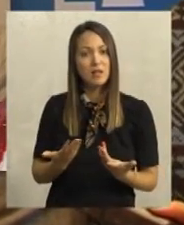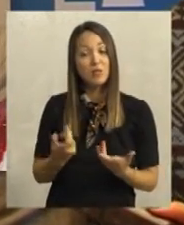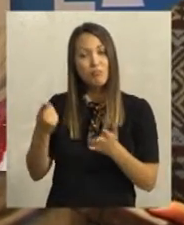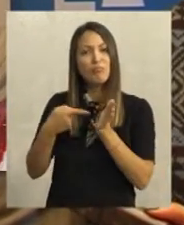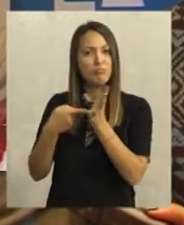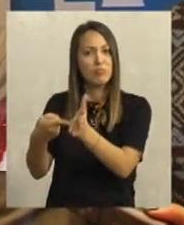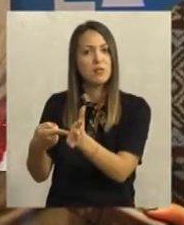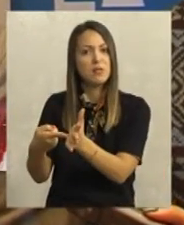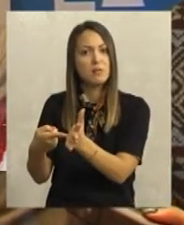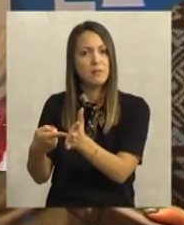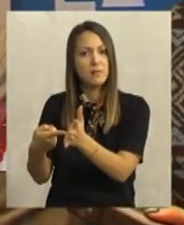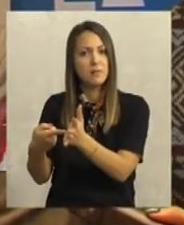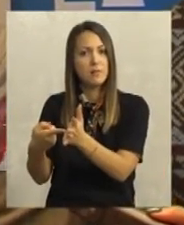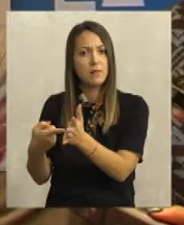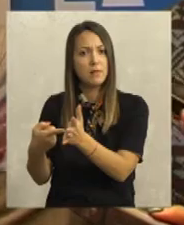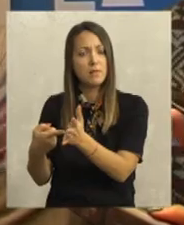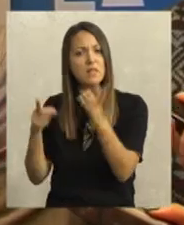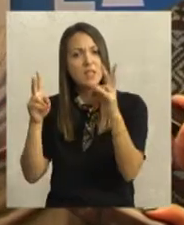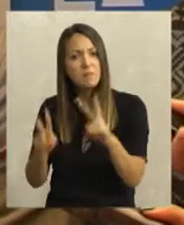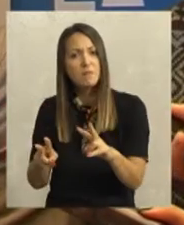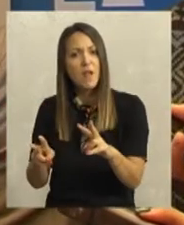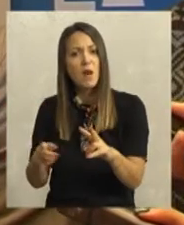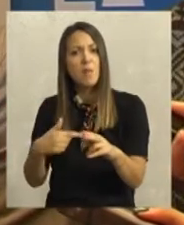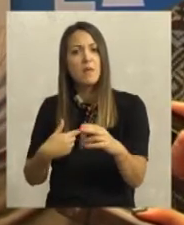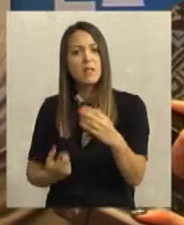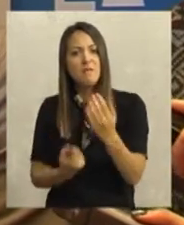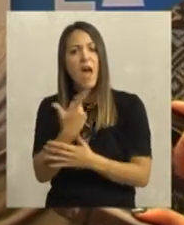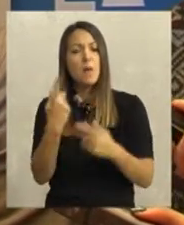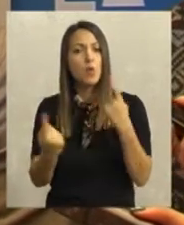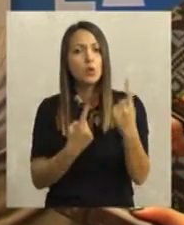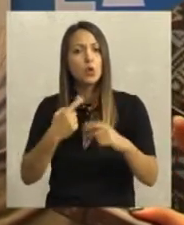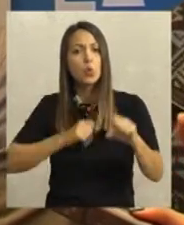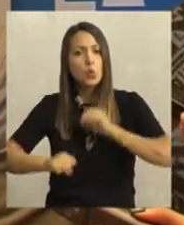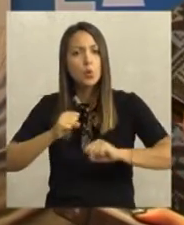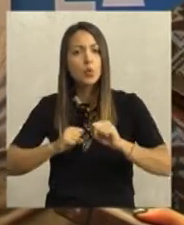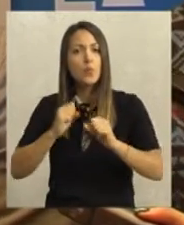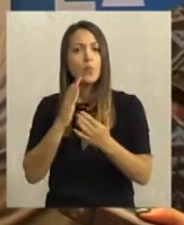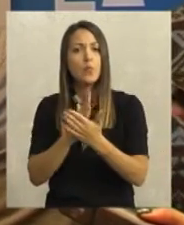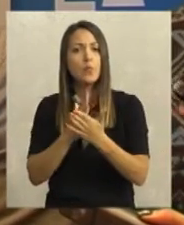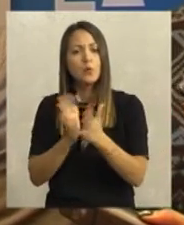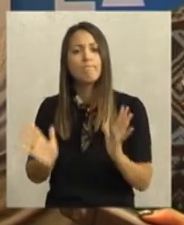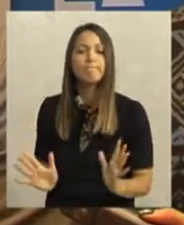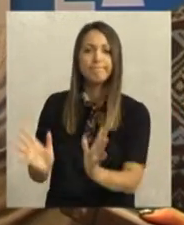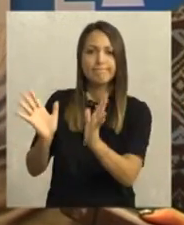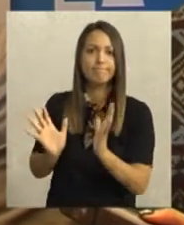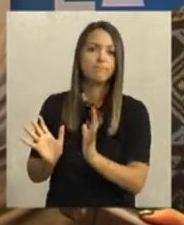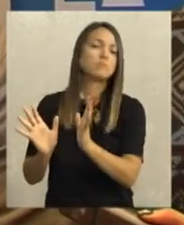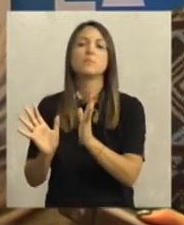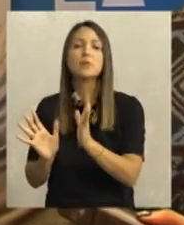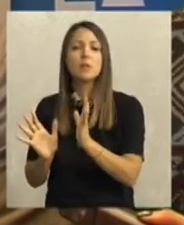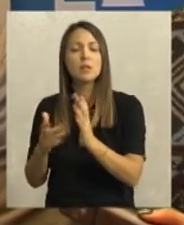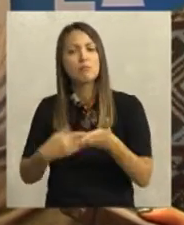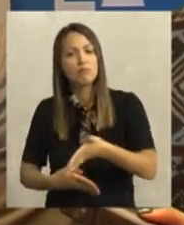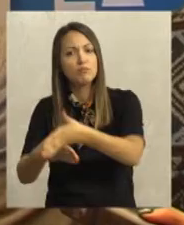pokazatelj da zaista mi stvaramo uslove i trudimo se da im budemo samo vetar po